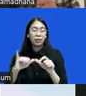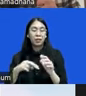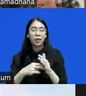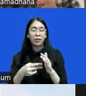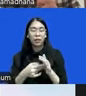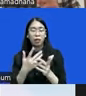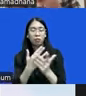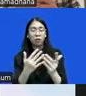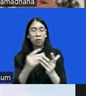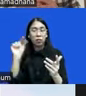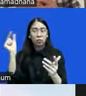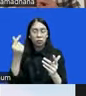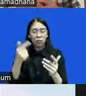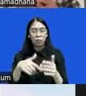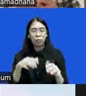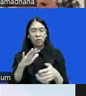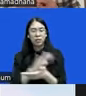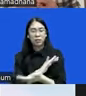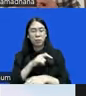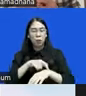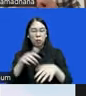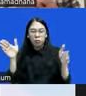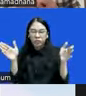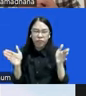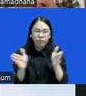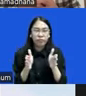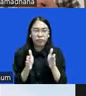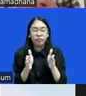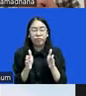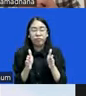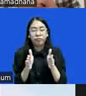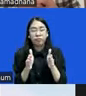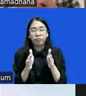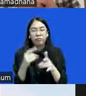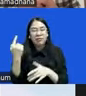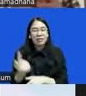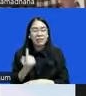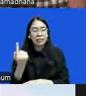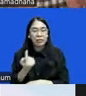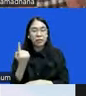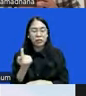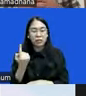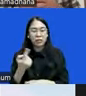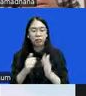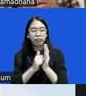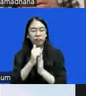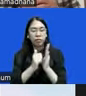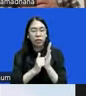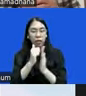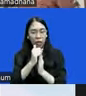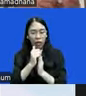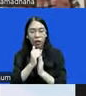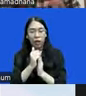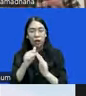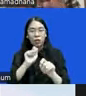sangat minim waktunya, bahkan kerap kali acara-acara yang digelap oleh